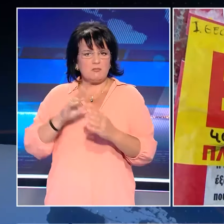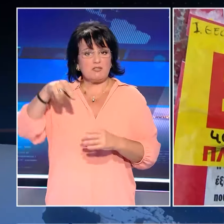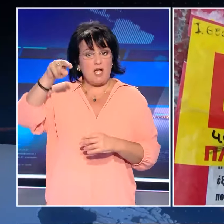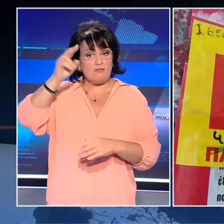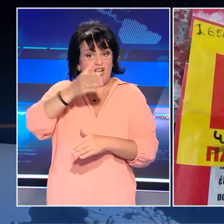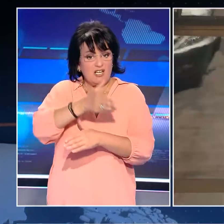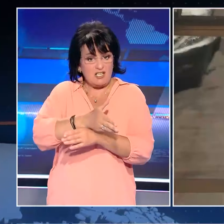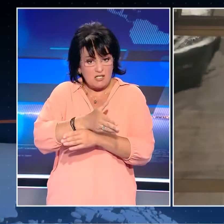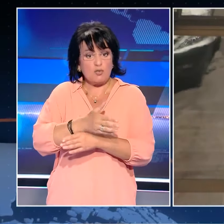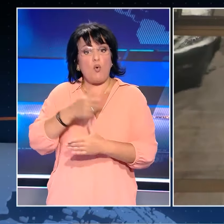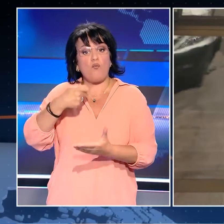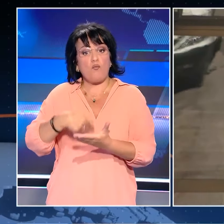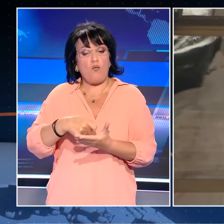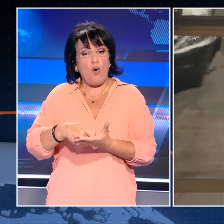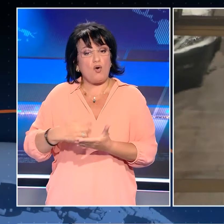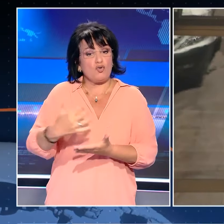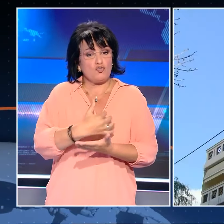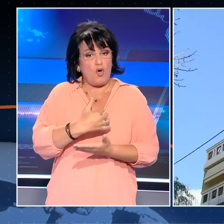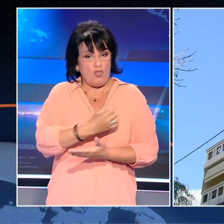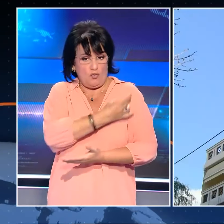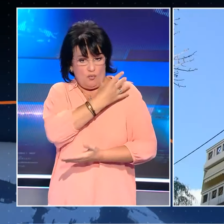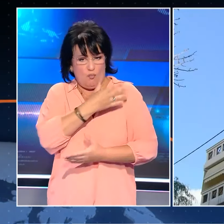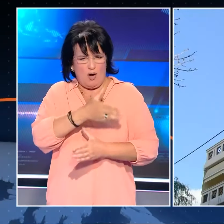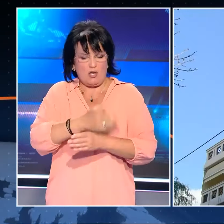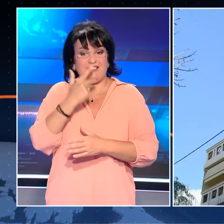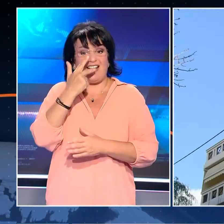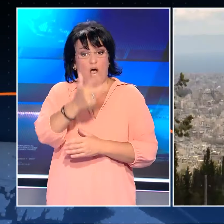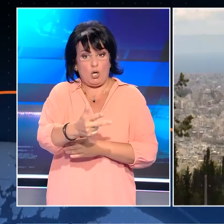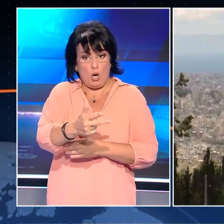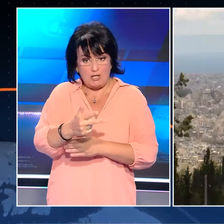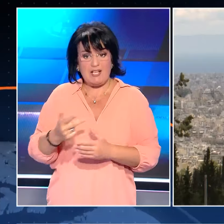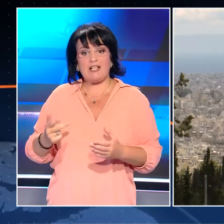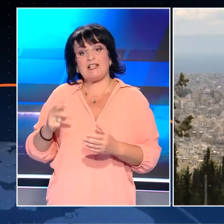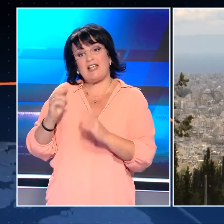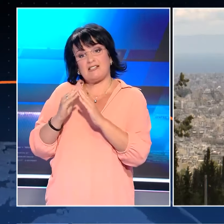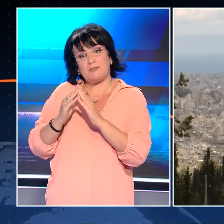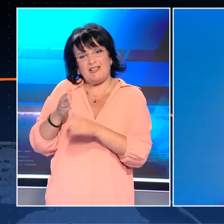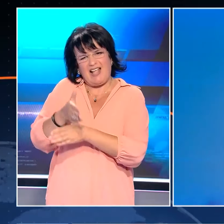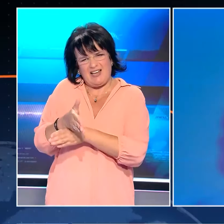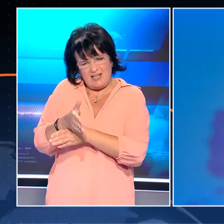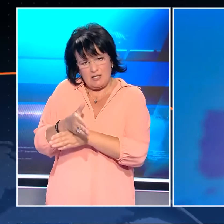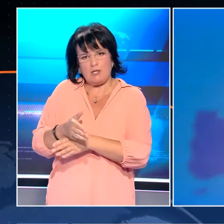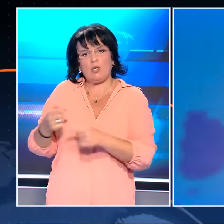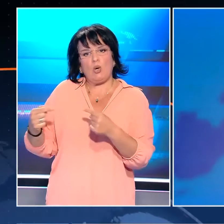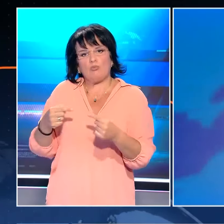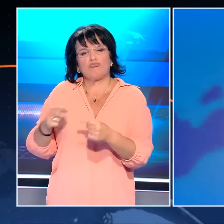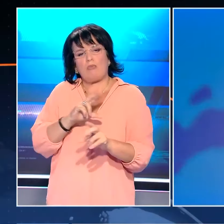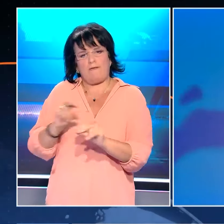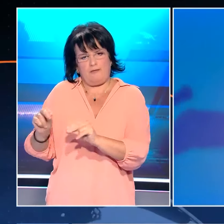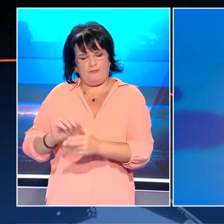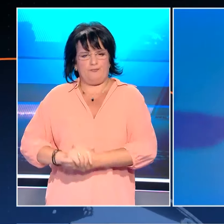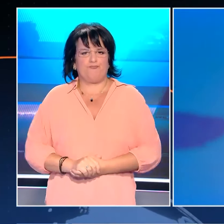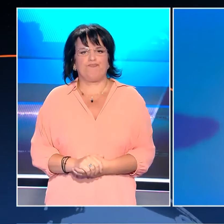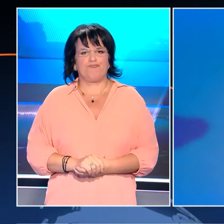αύξησης των νοικίων έχει κλειδώσει και η απαλλαγή φόρου στο εισόδημα από ΕΝΗΚΕ για μια τριετία και νέα αντικήντρα στο Airbnb. Σε κλειό